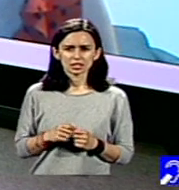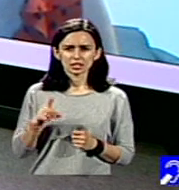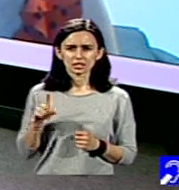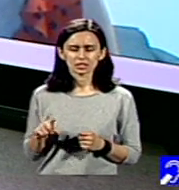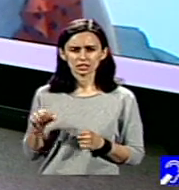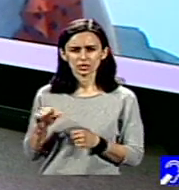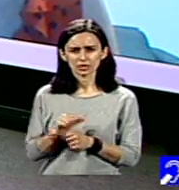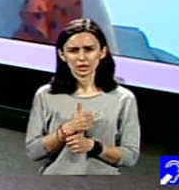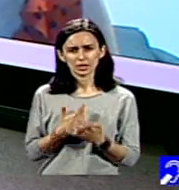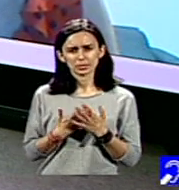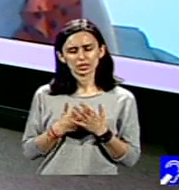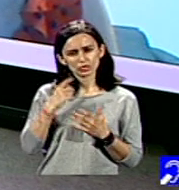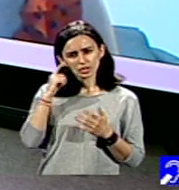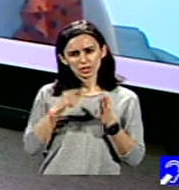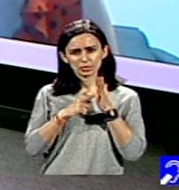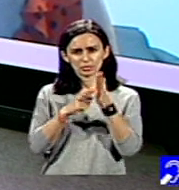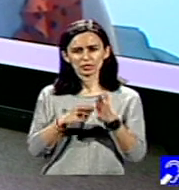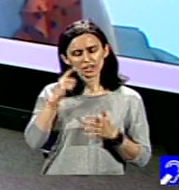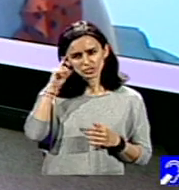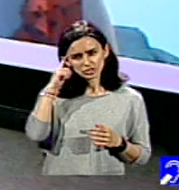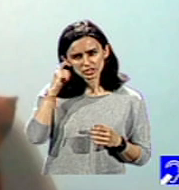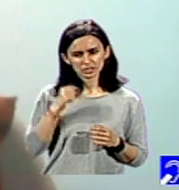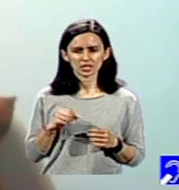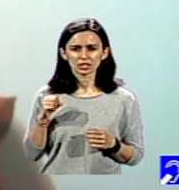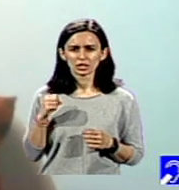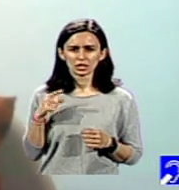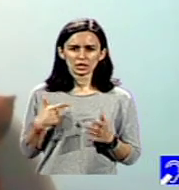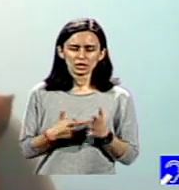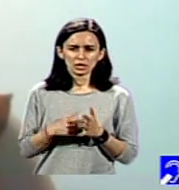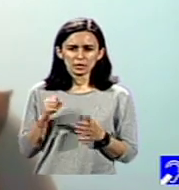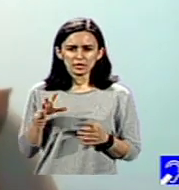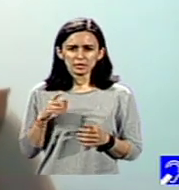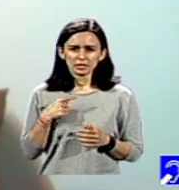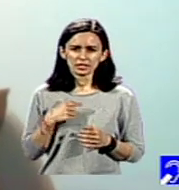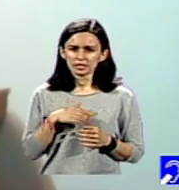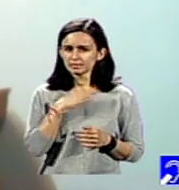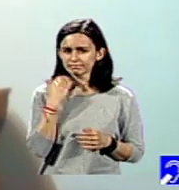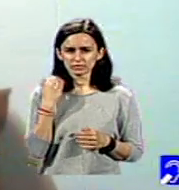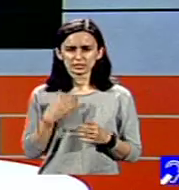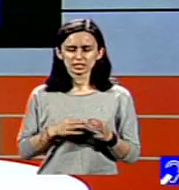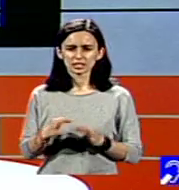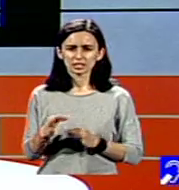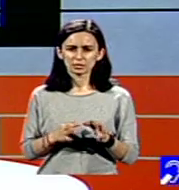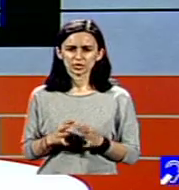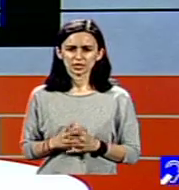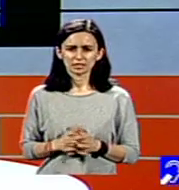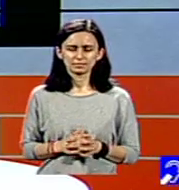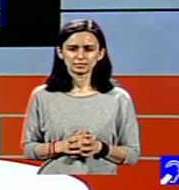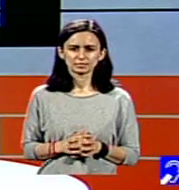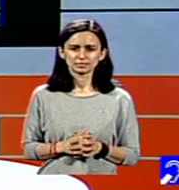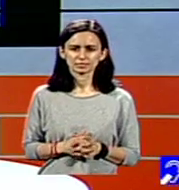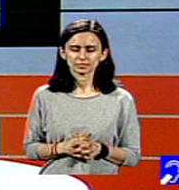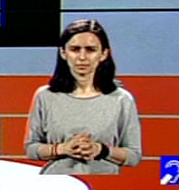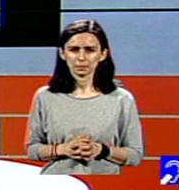promovare și conștientizare în 2015 este suficient ca măsură. Mărturisesc că al treilea